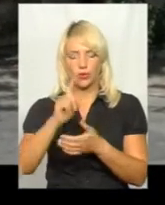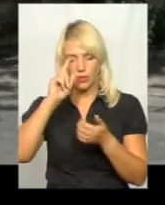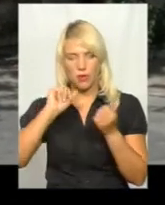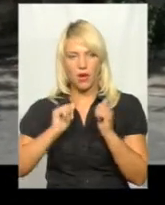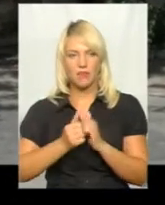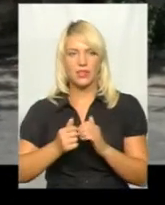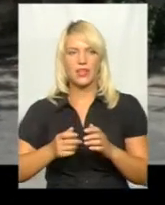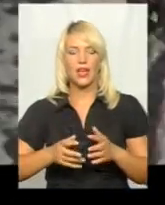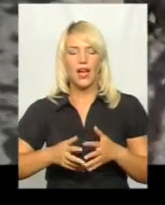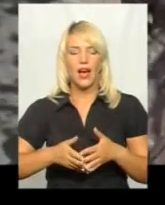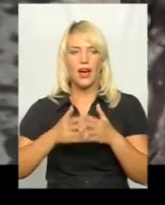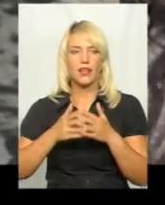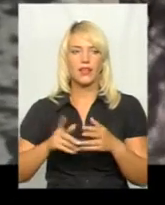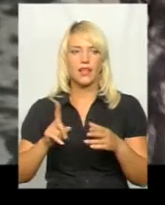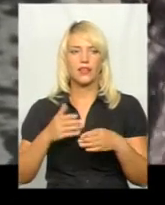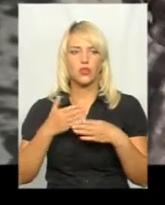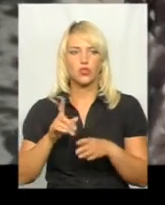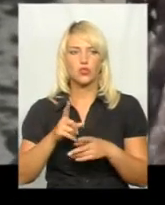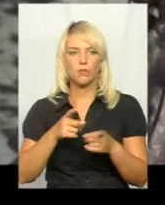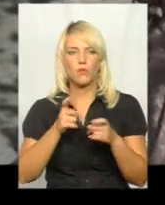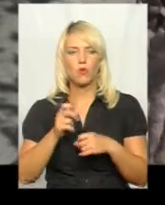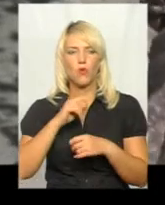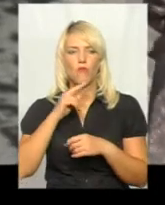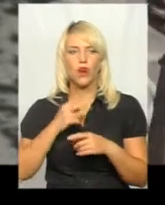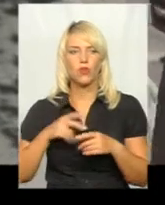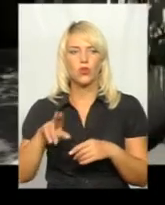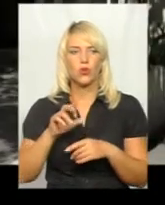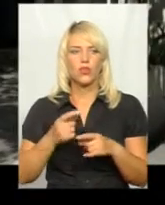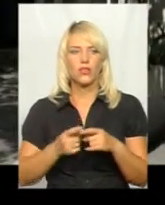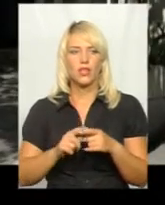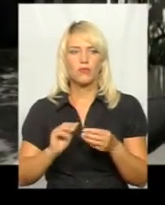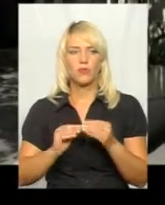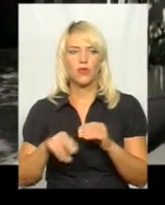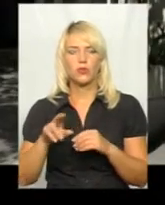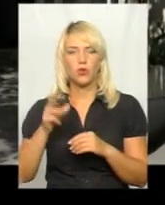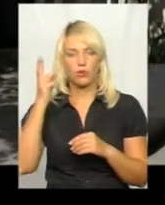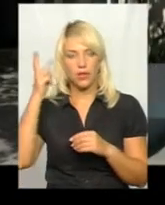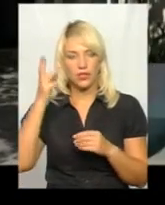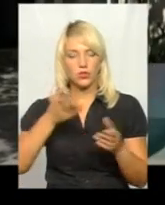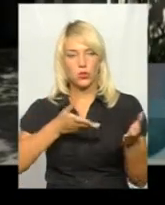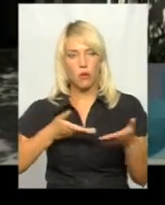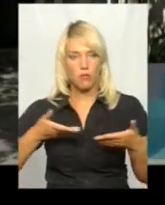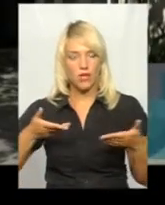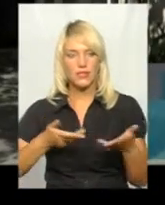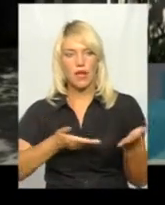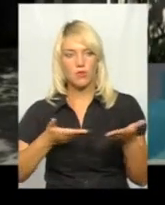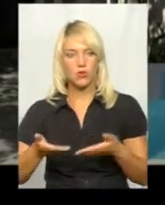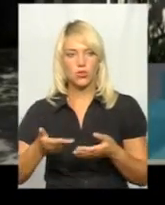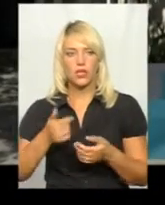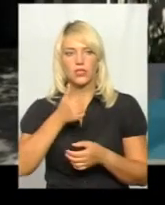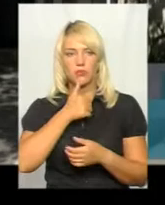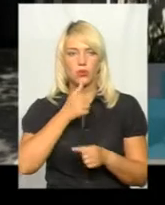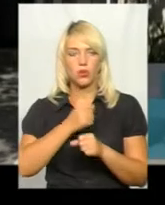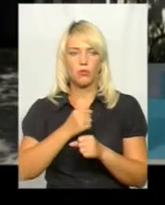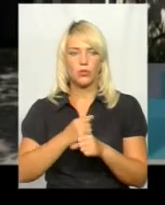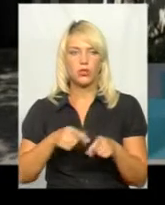руйнуються, щоби привернути увагу громадськості до цієї проблеми. До Хмельницького ми запрошуємо спробувати зробити таку